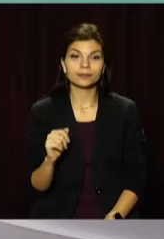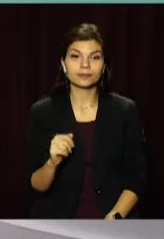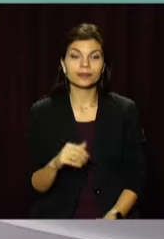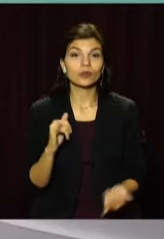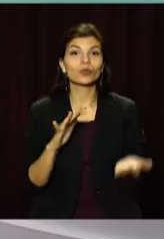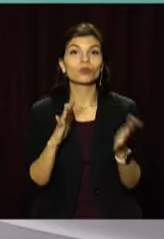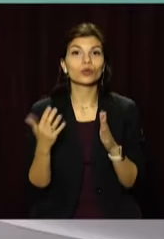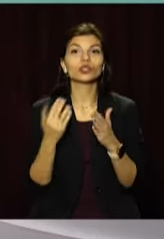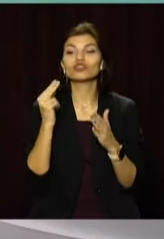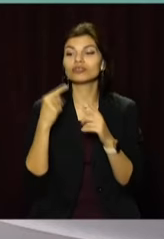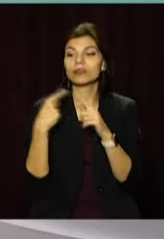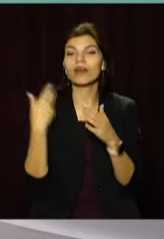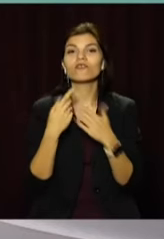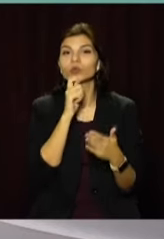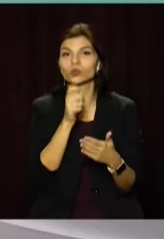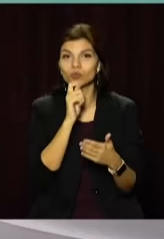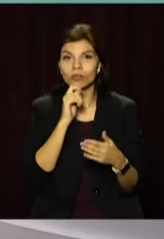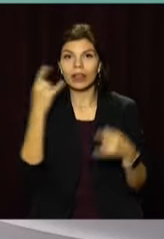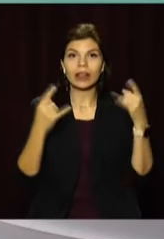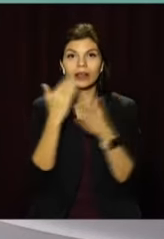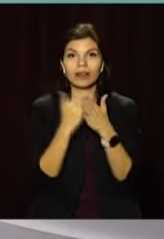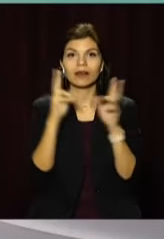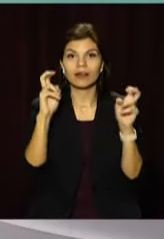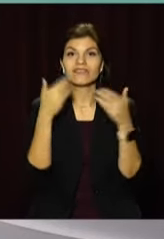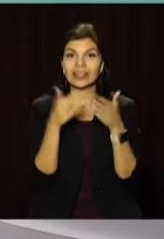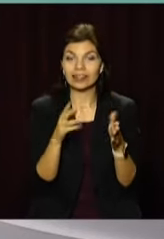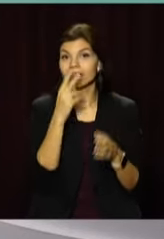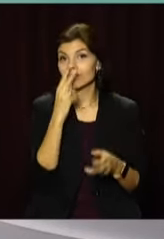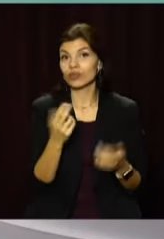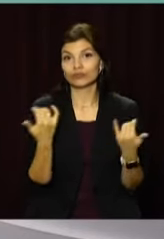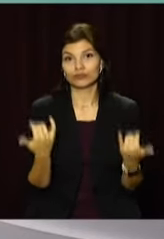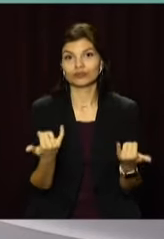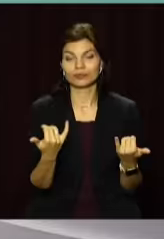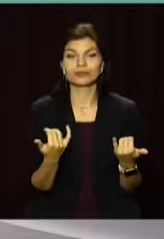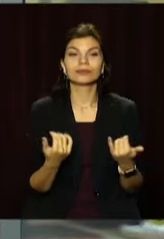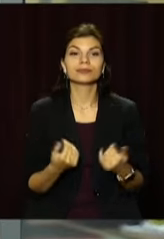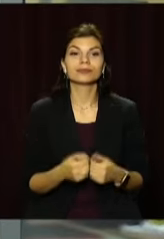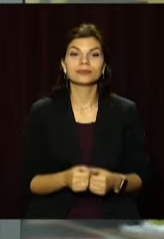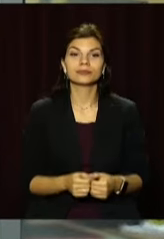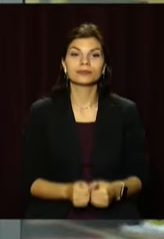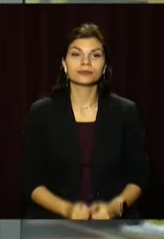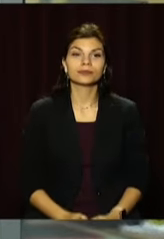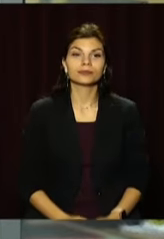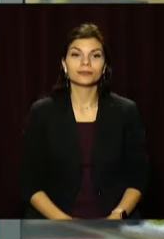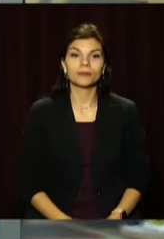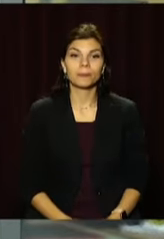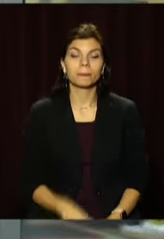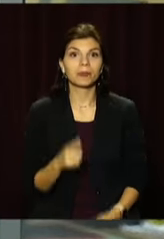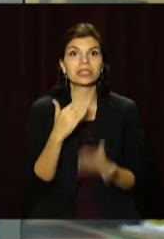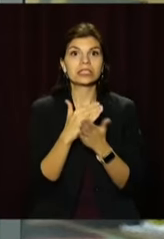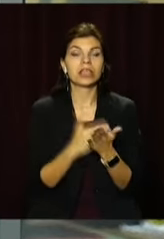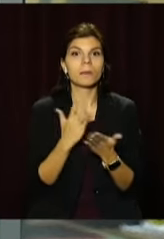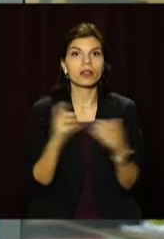І про події четверга від журналістів телеканалу «Відкритий» дивіться просто зараз. Системні